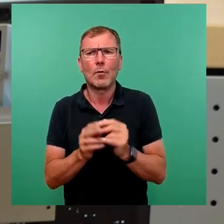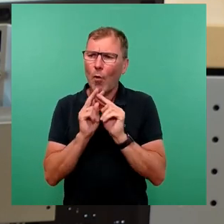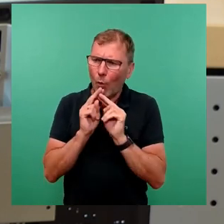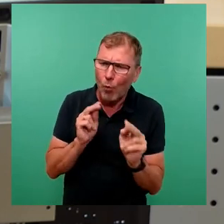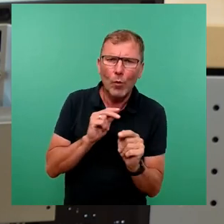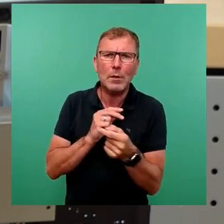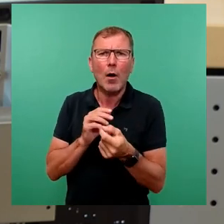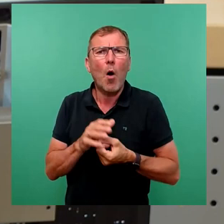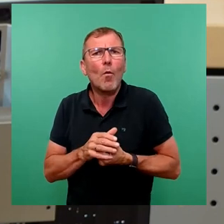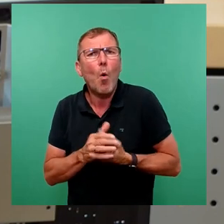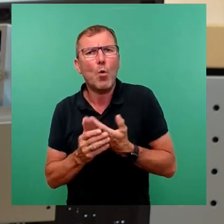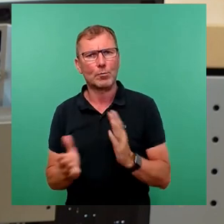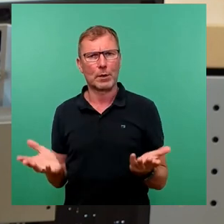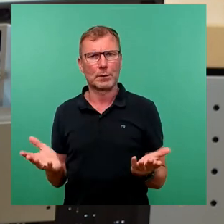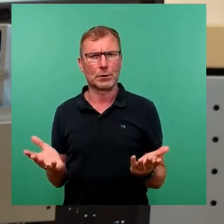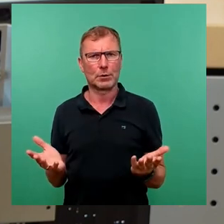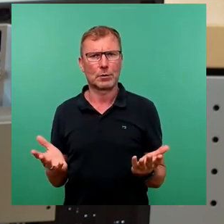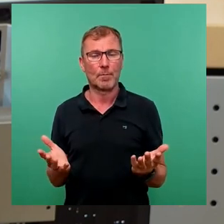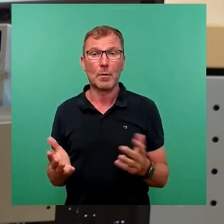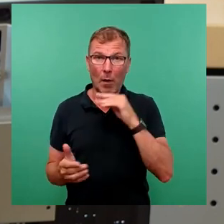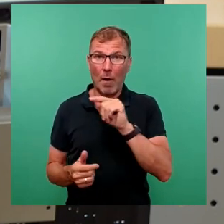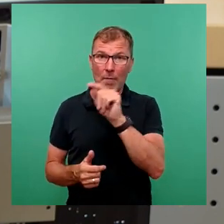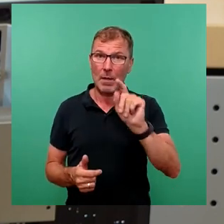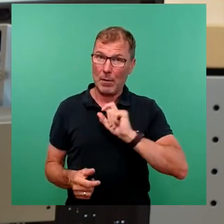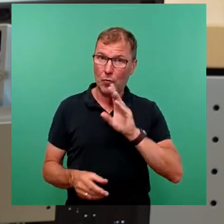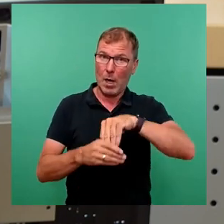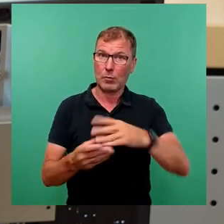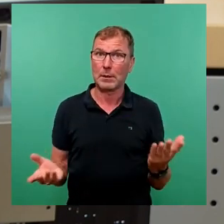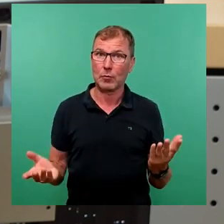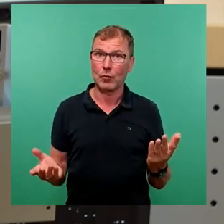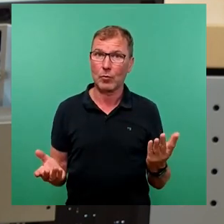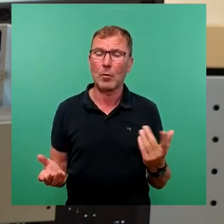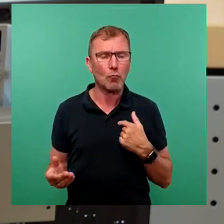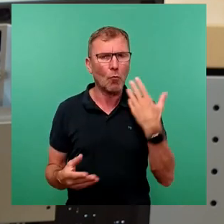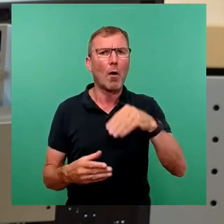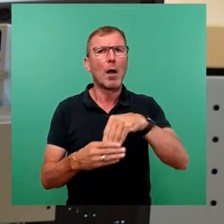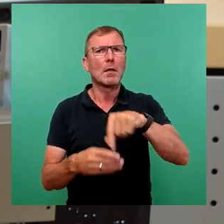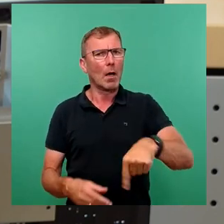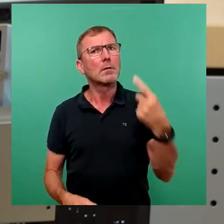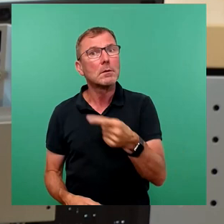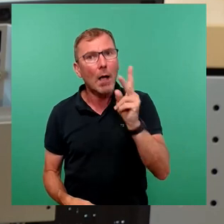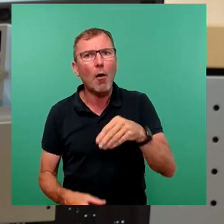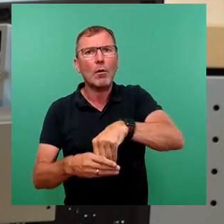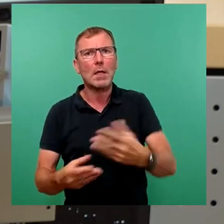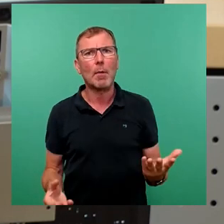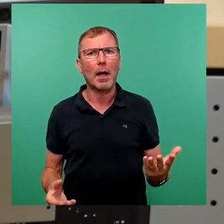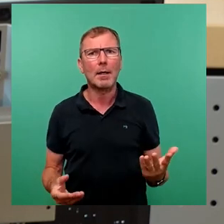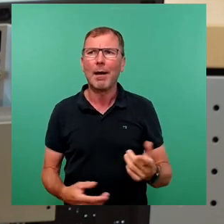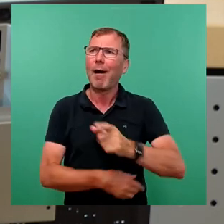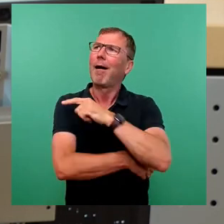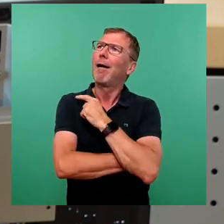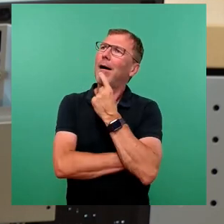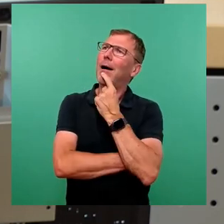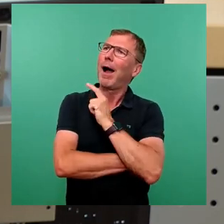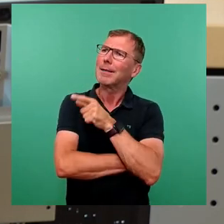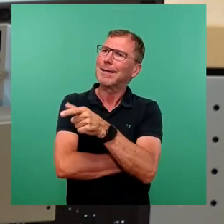ursprünglicher. Und ganz, ganz viele, ich gehöre auch dazu, waren dabei, auch in diesem Jahr, und haben gedacht, eigentlich ist es das,